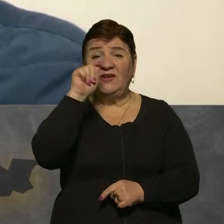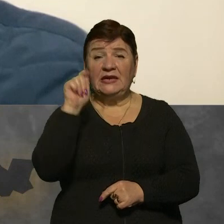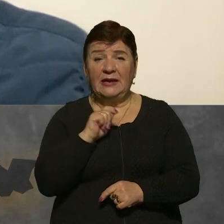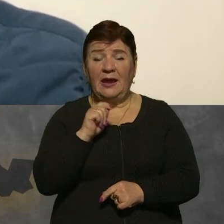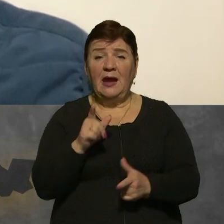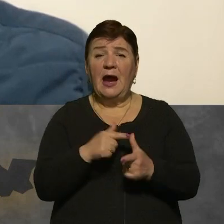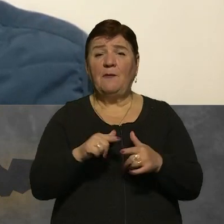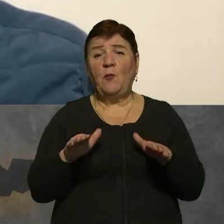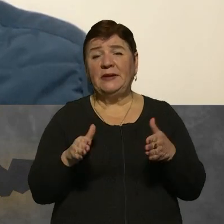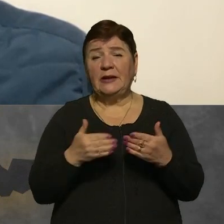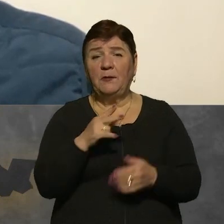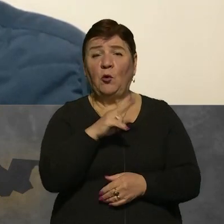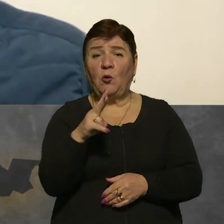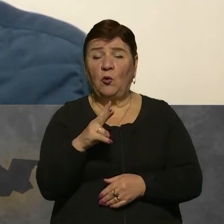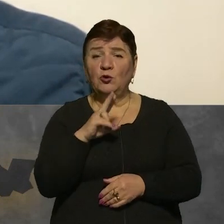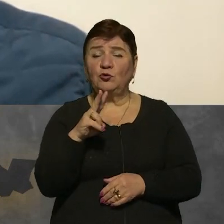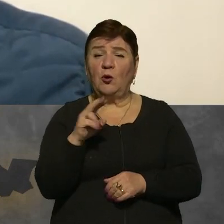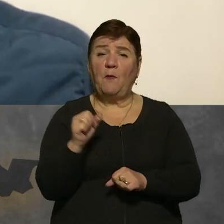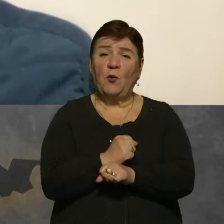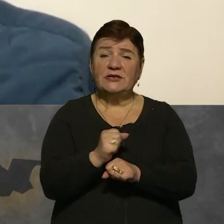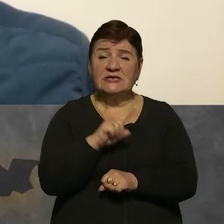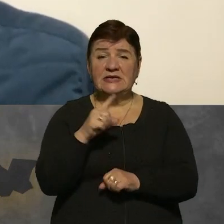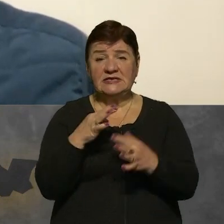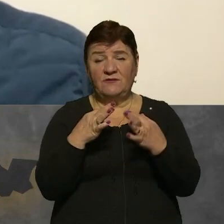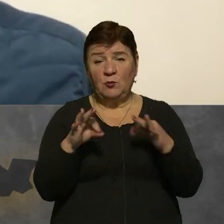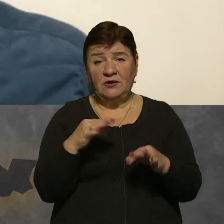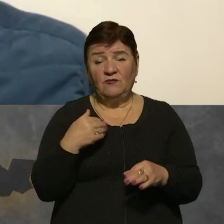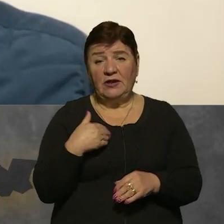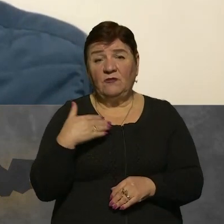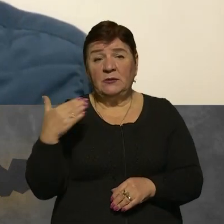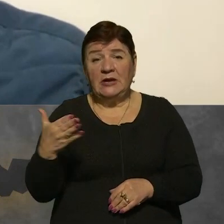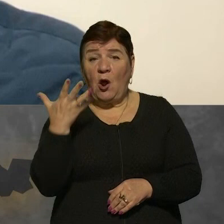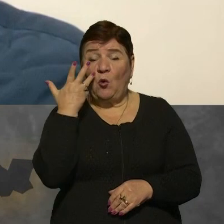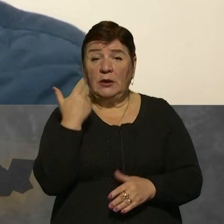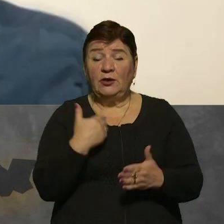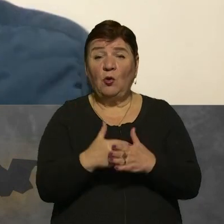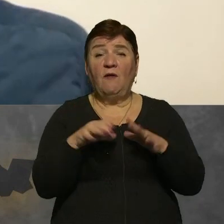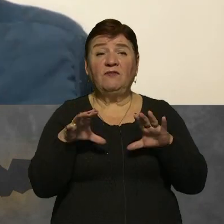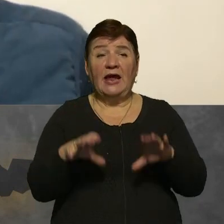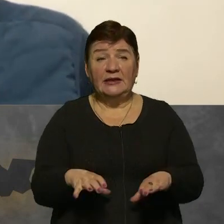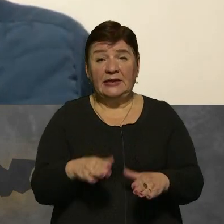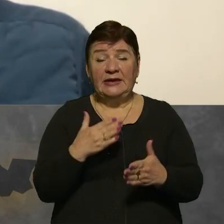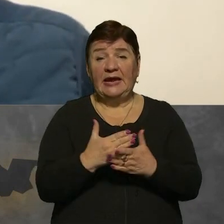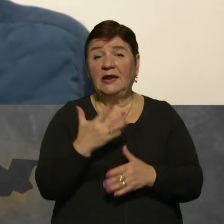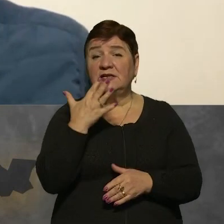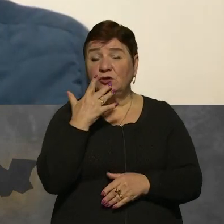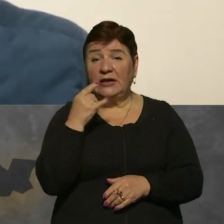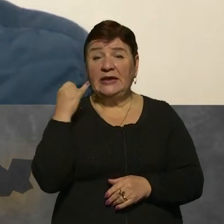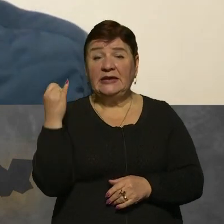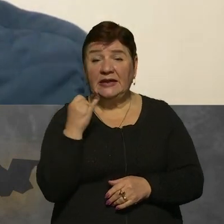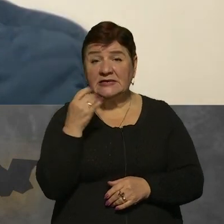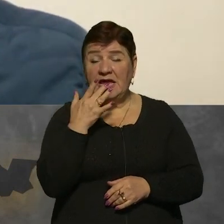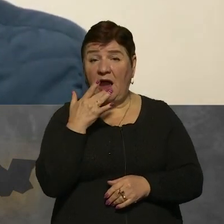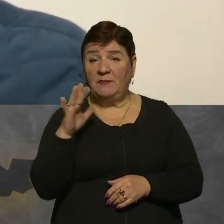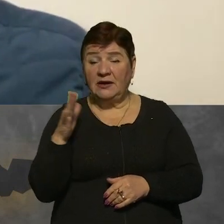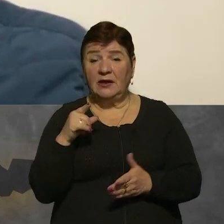підтримки, там когось, хто бореться за свою свободу, бо вони в опозиції. Потім приходять до влади і кажуть, ну, але є національні інтереси США.